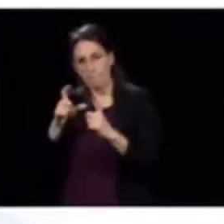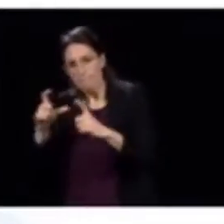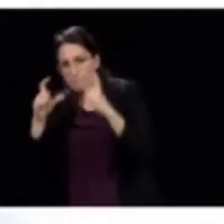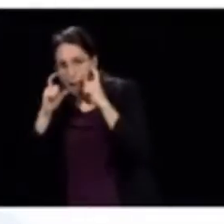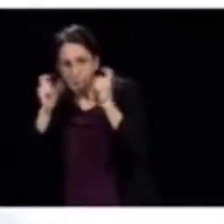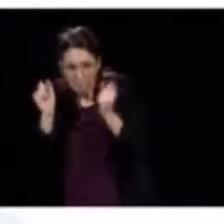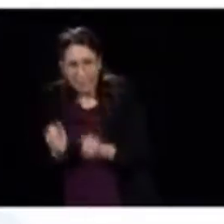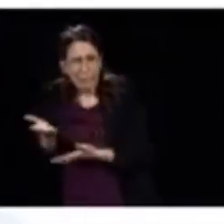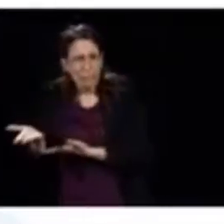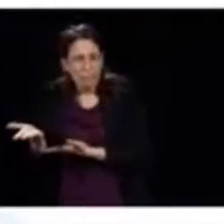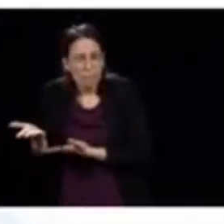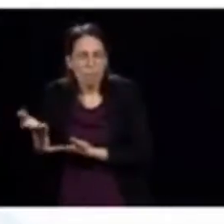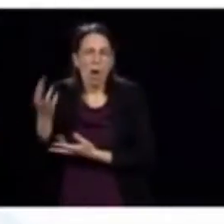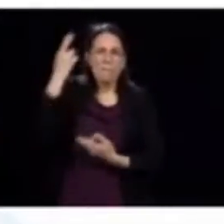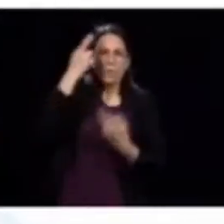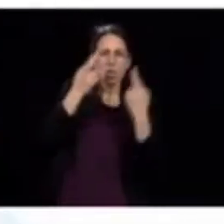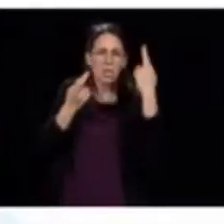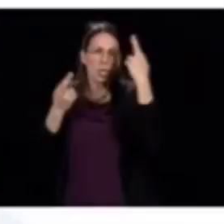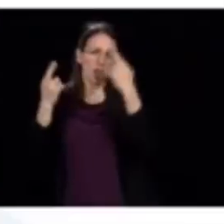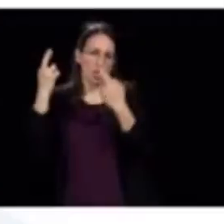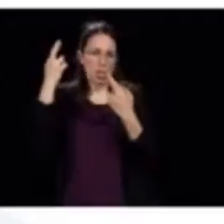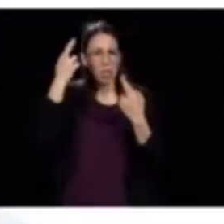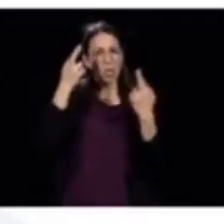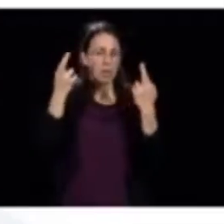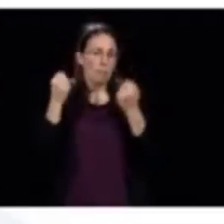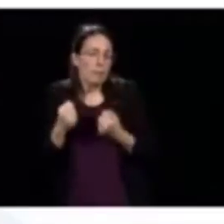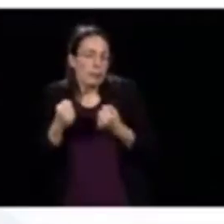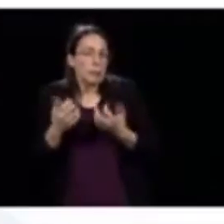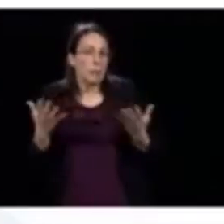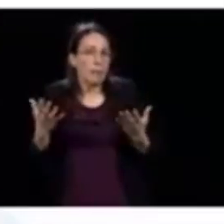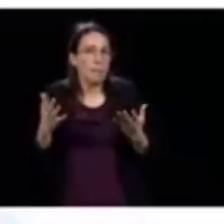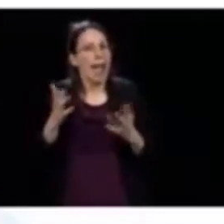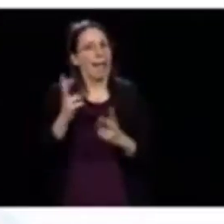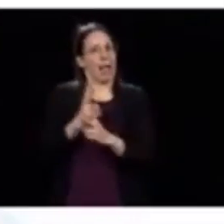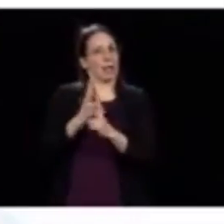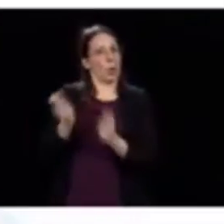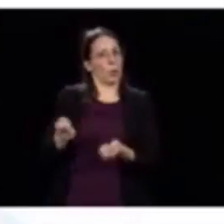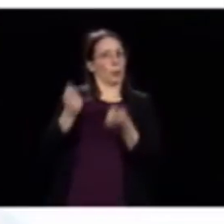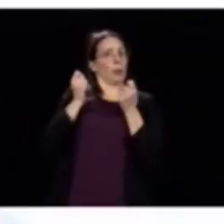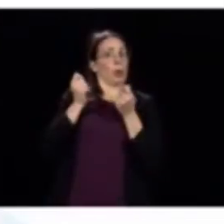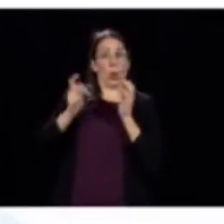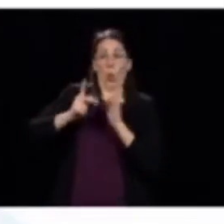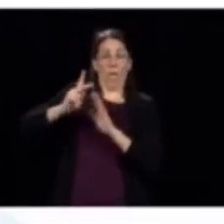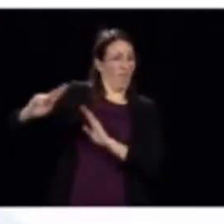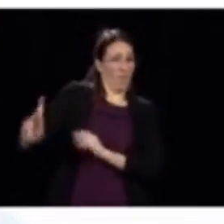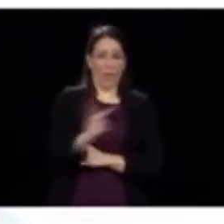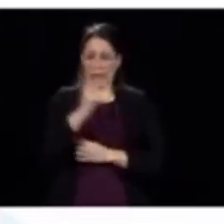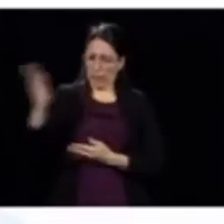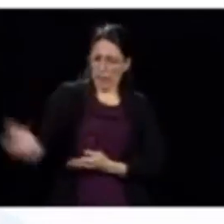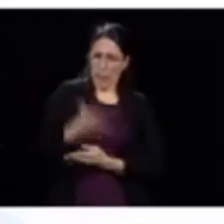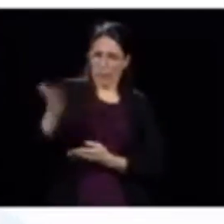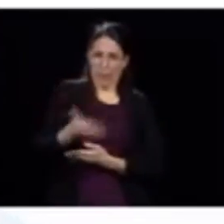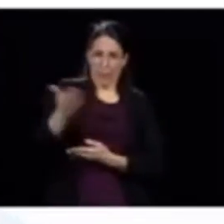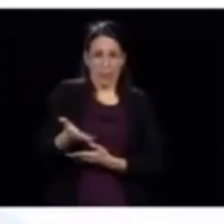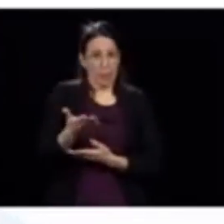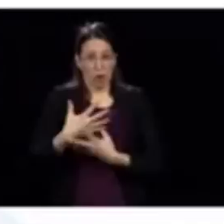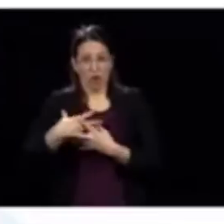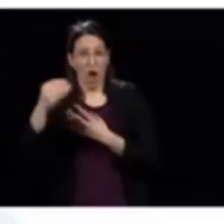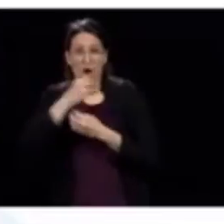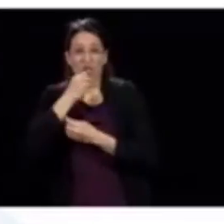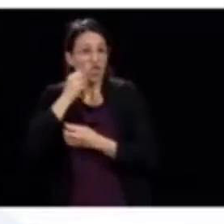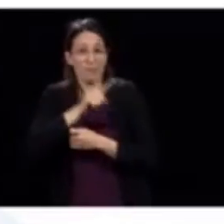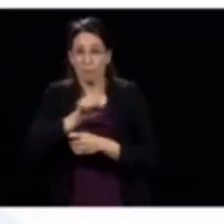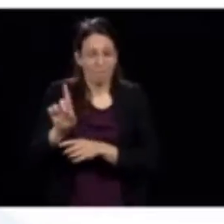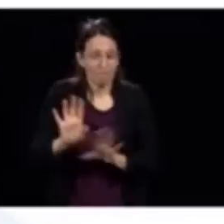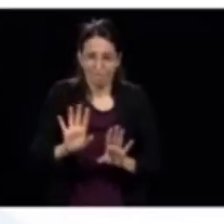des possibilités qu'on garde, mais on est très prudent avant d'ouvrir trop rapidement. Mais je comprends